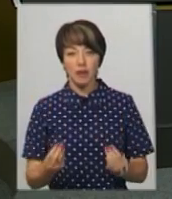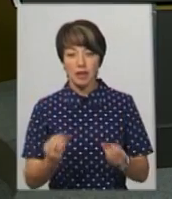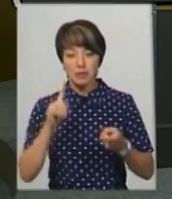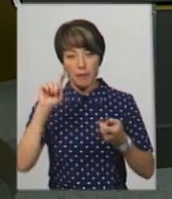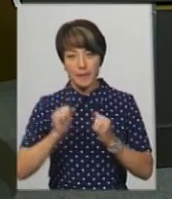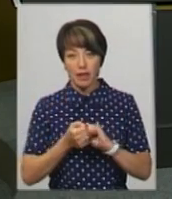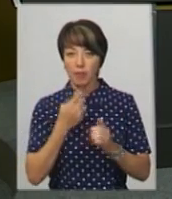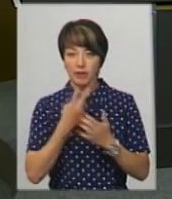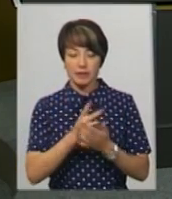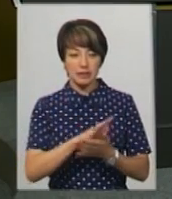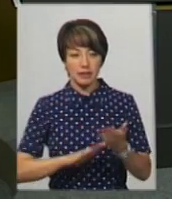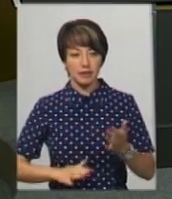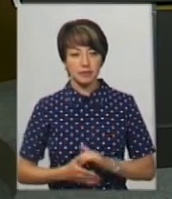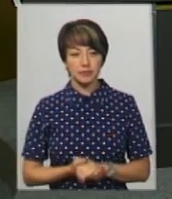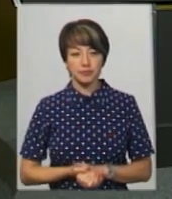запам'ятаємо, дивіться далі.